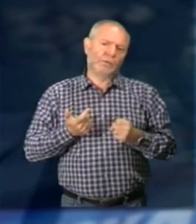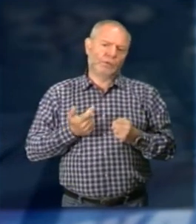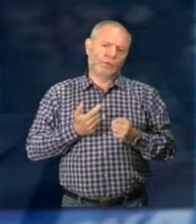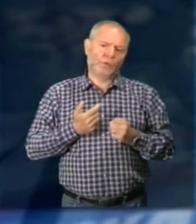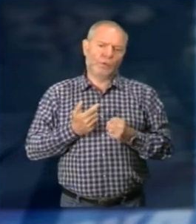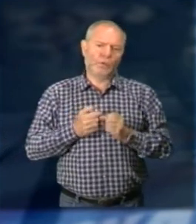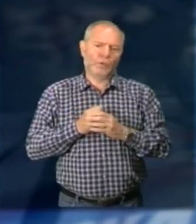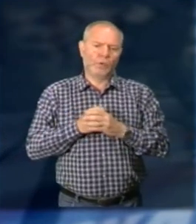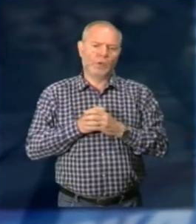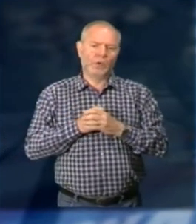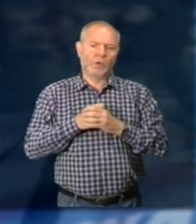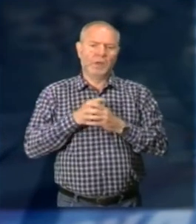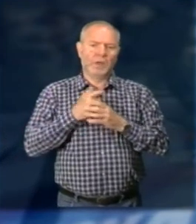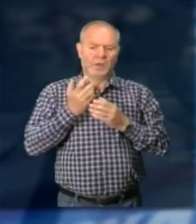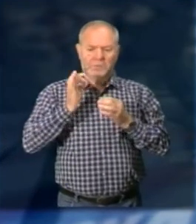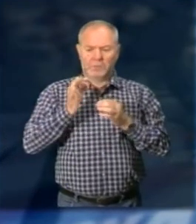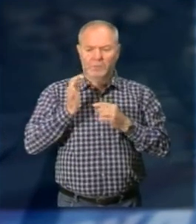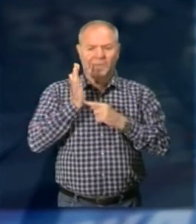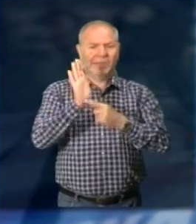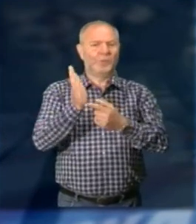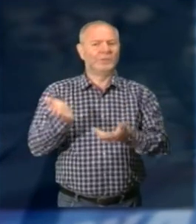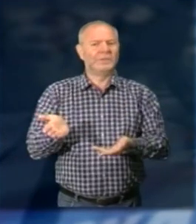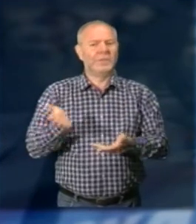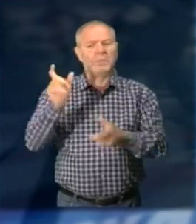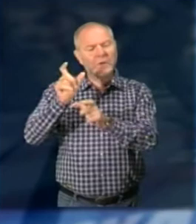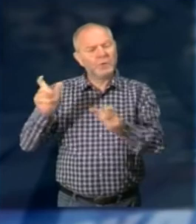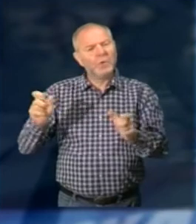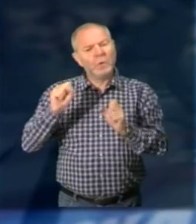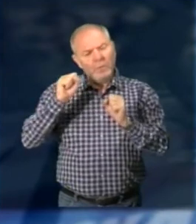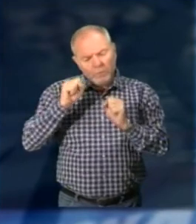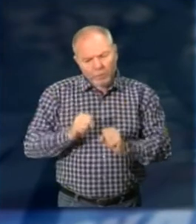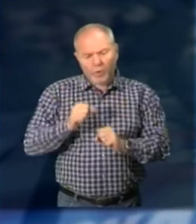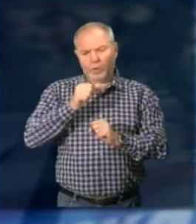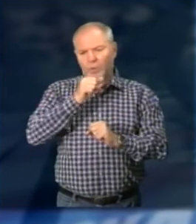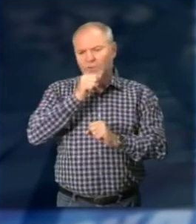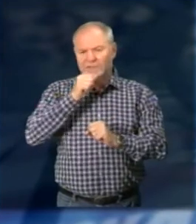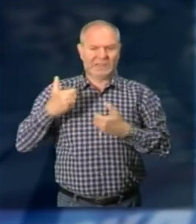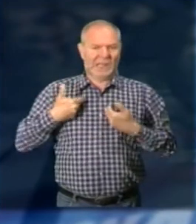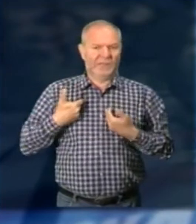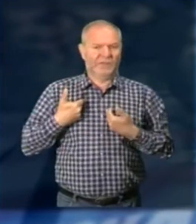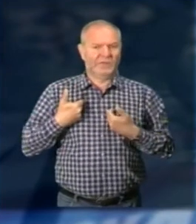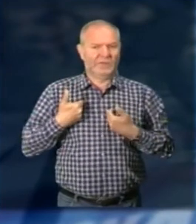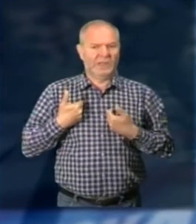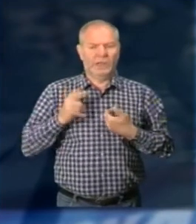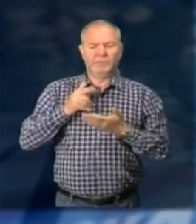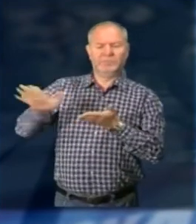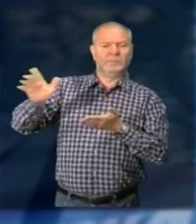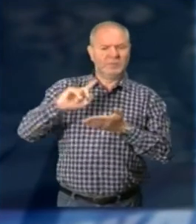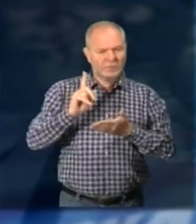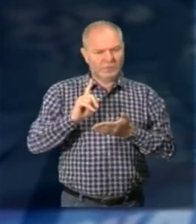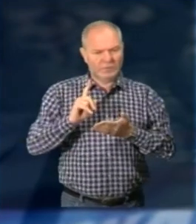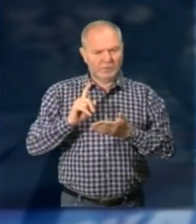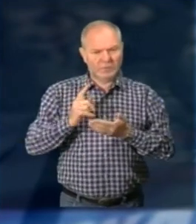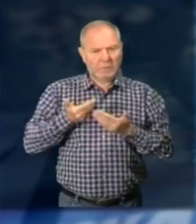dimostrazione pratica Di come le persone possono diventare davvero un aiuto alle comunità e non